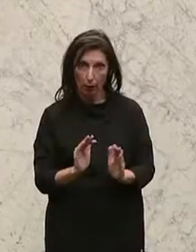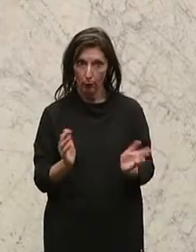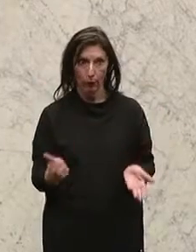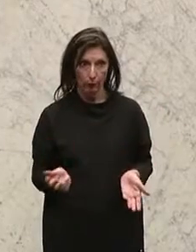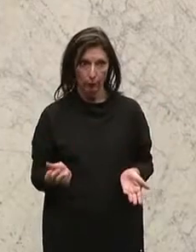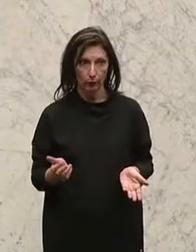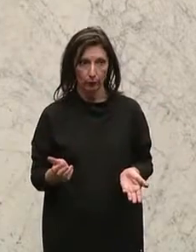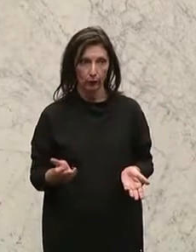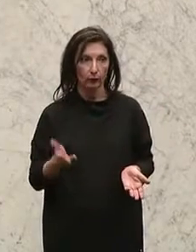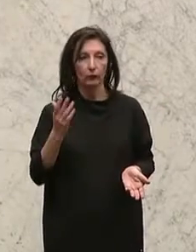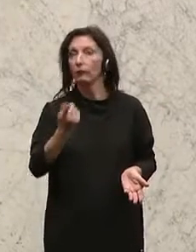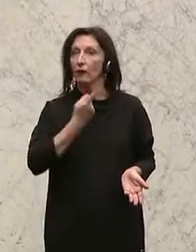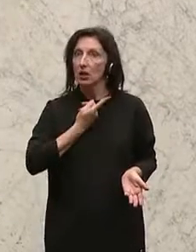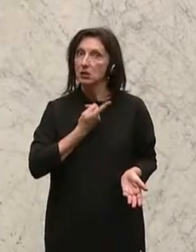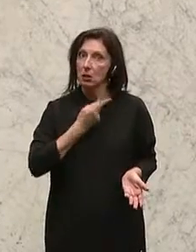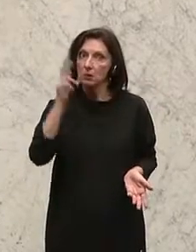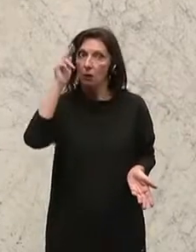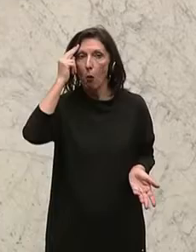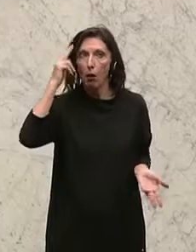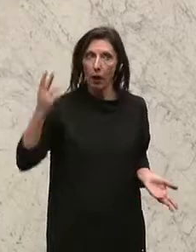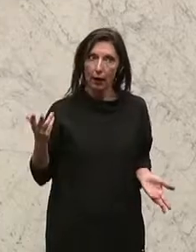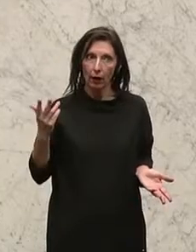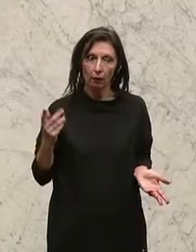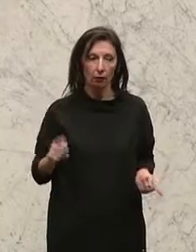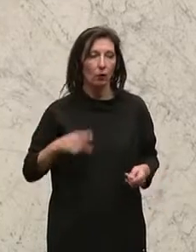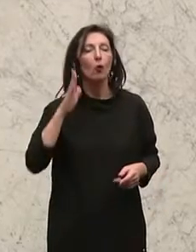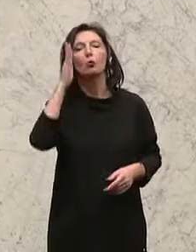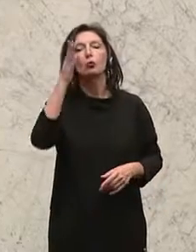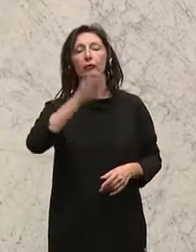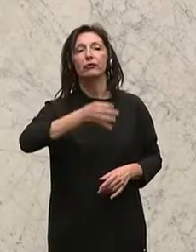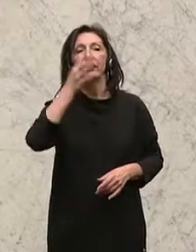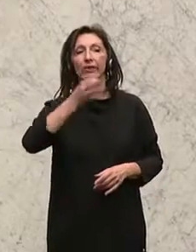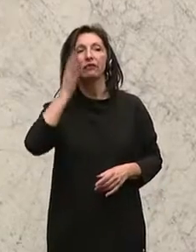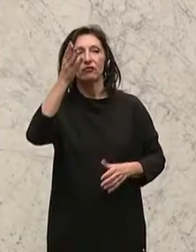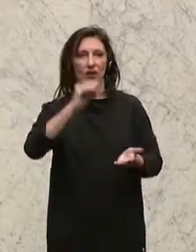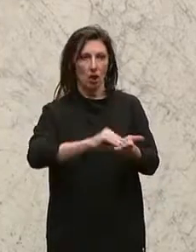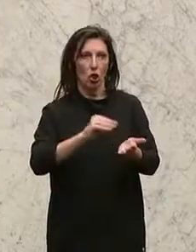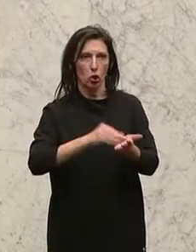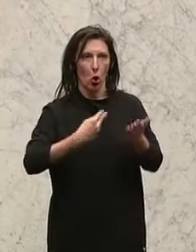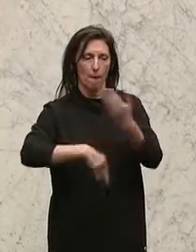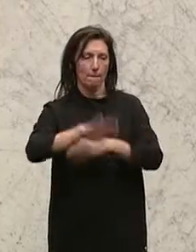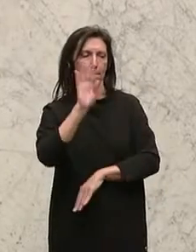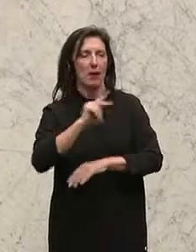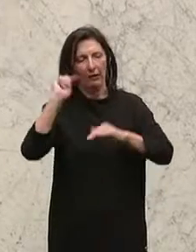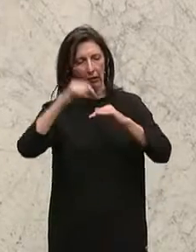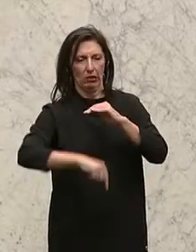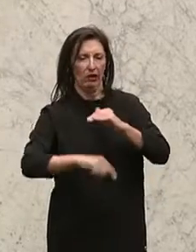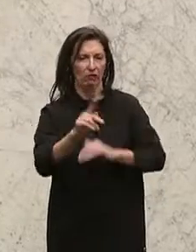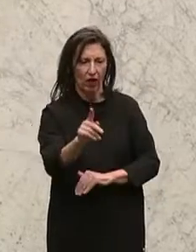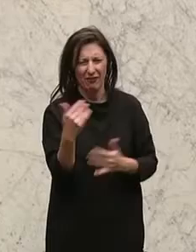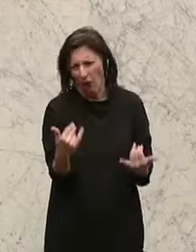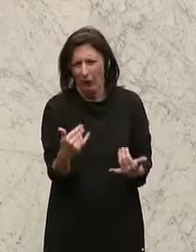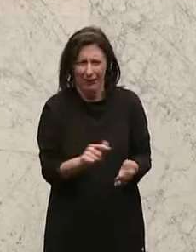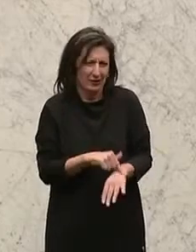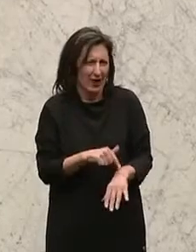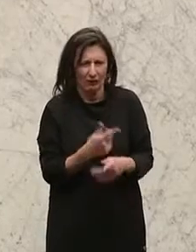Und da stellt sich für mich die Frage, und ich werde in folgenden Reden noch darauf genau eingehen, weil wir heute die Zeit dazu nicht haben. Da stellt